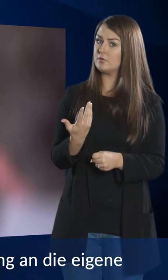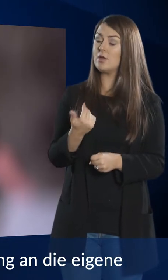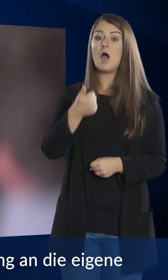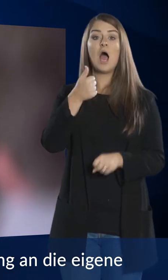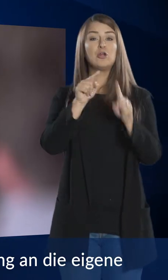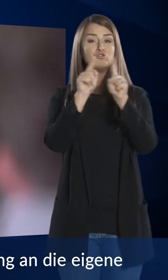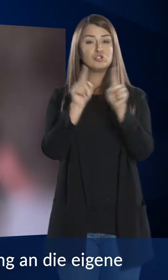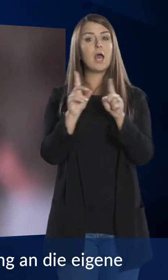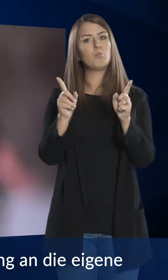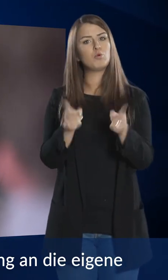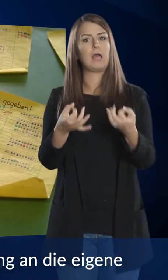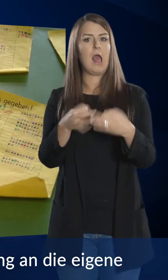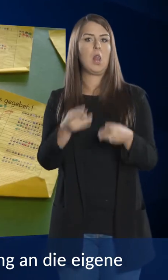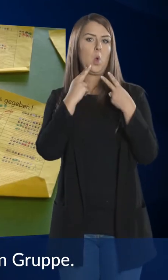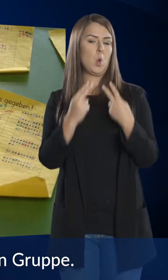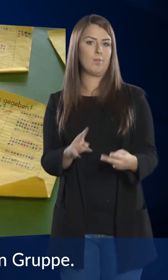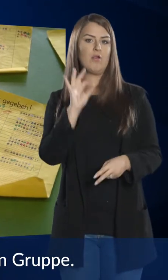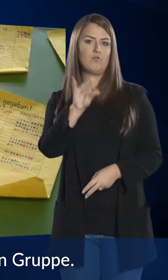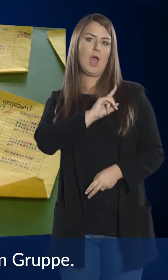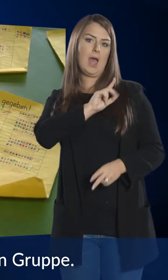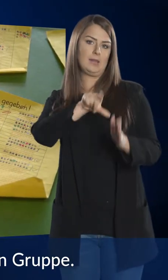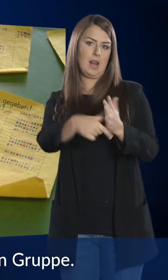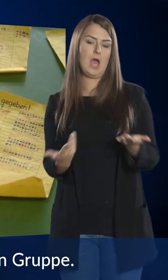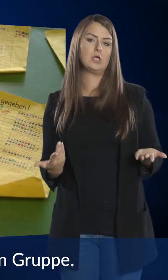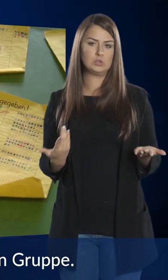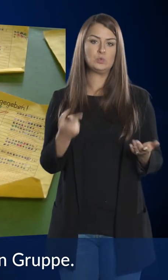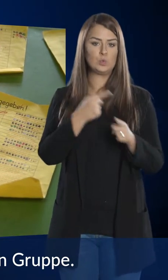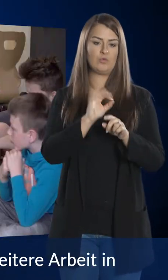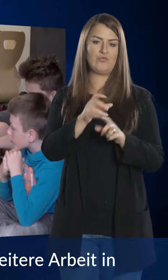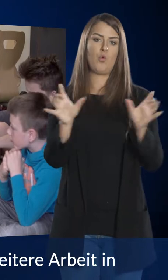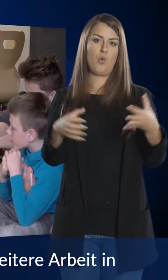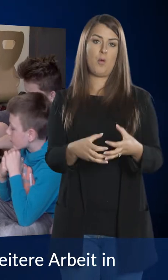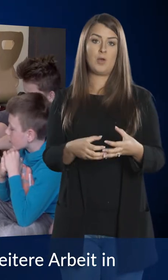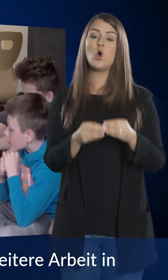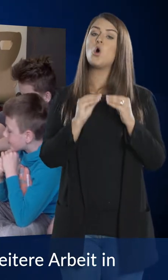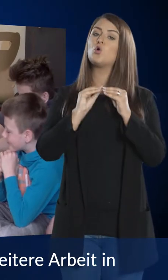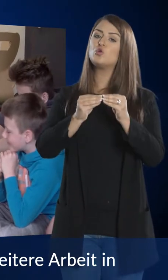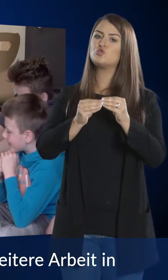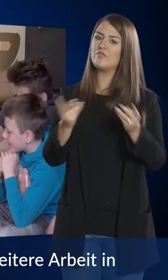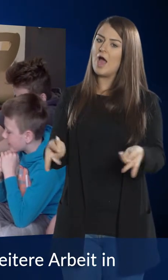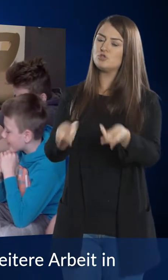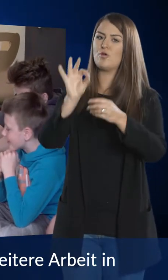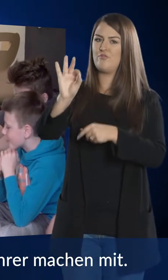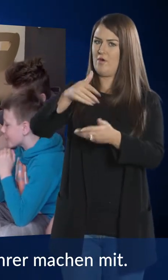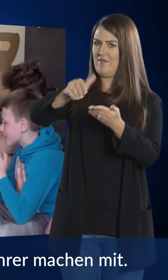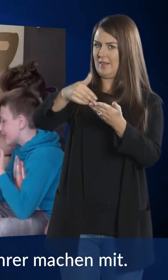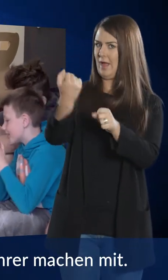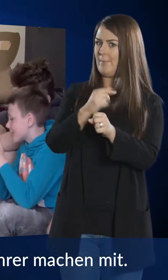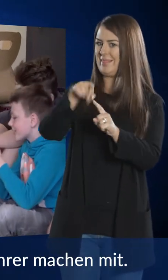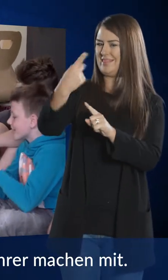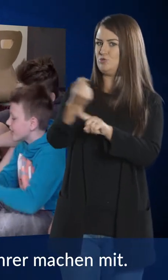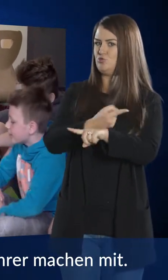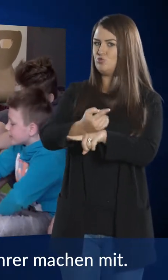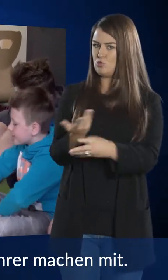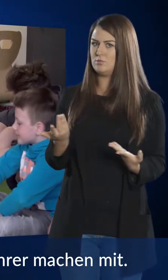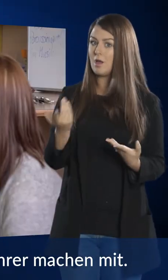Stern als ehrliche Rückmeldung an die eigene Leistung und die der ganzen Gruppe. Konstruktive Ansporn für die weitere Arbeit in der nächsten Stunde.